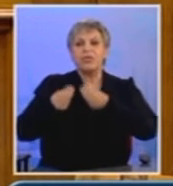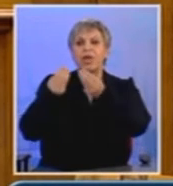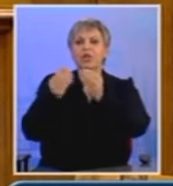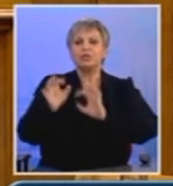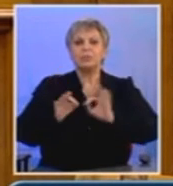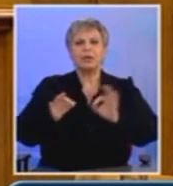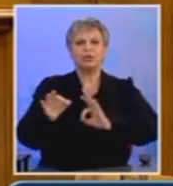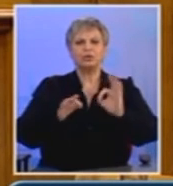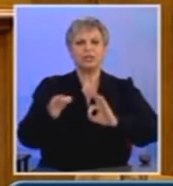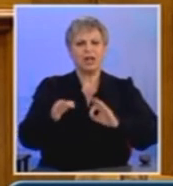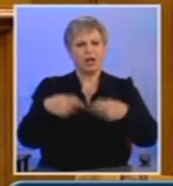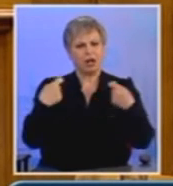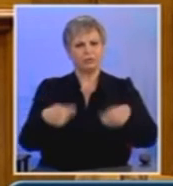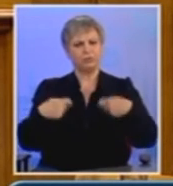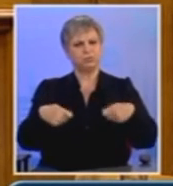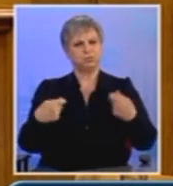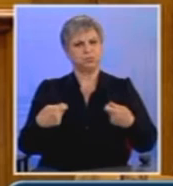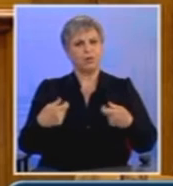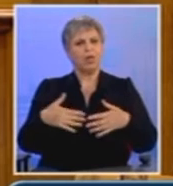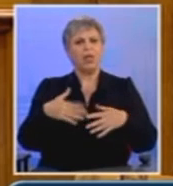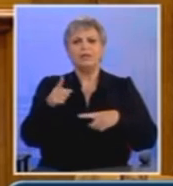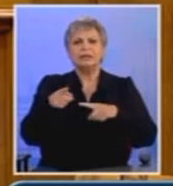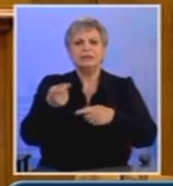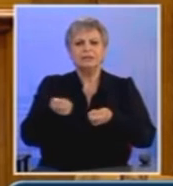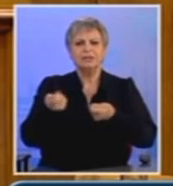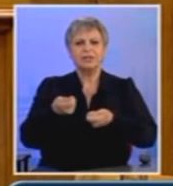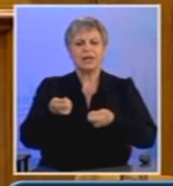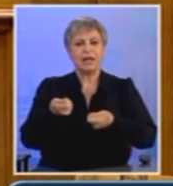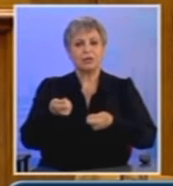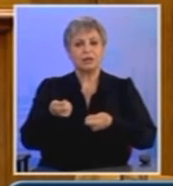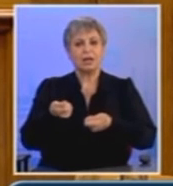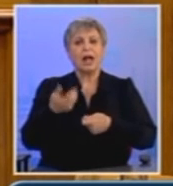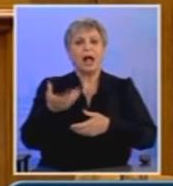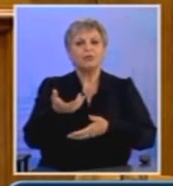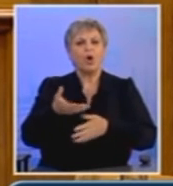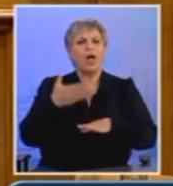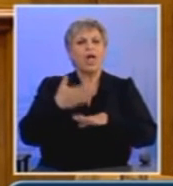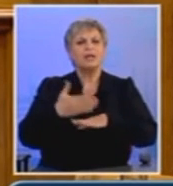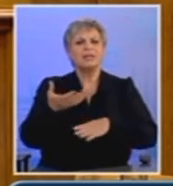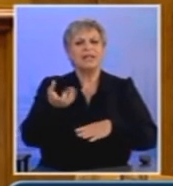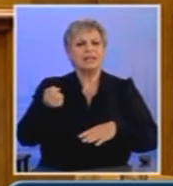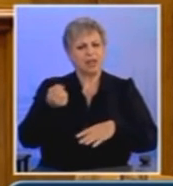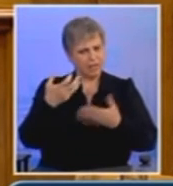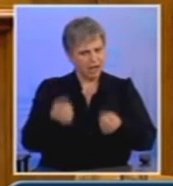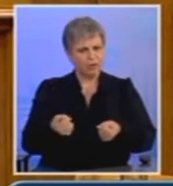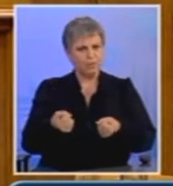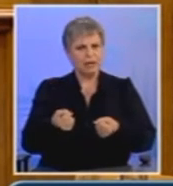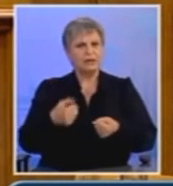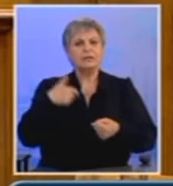Απαντήστε ποιες πραγματικές εγκυήσεις μπορείτε να δώσετε για τις λαϊκές καταθέσεις